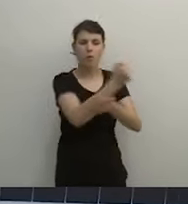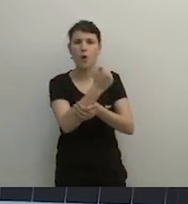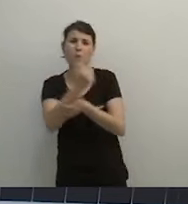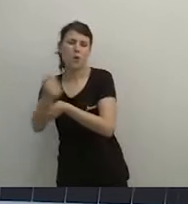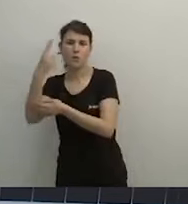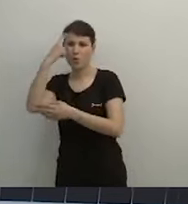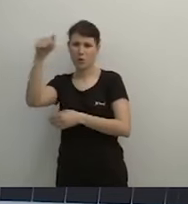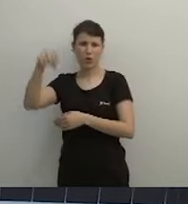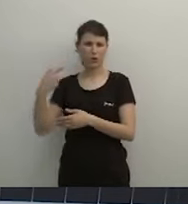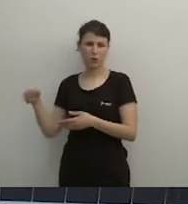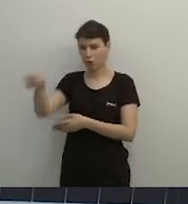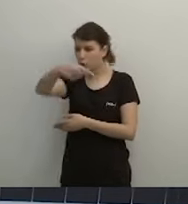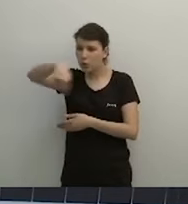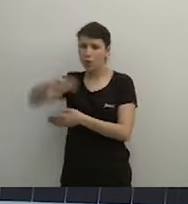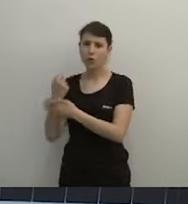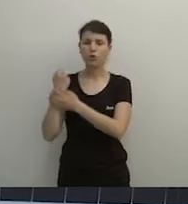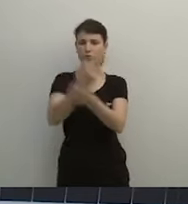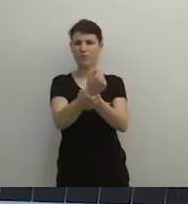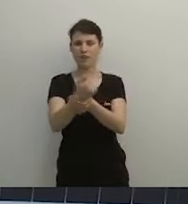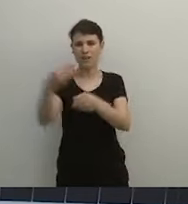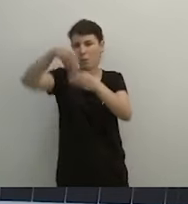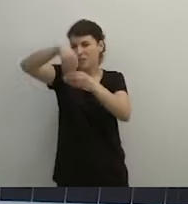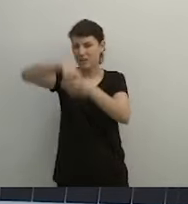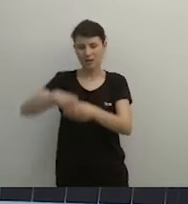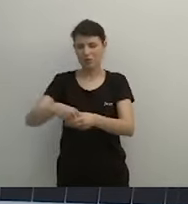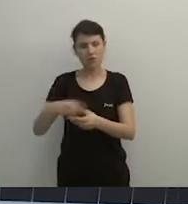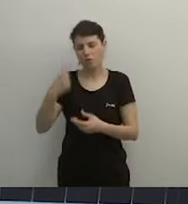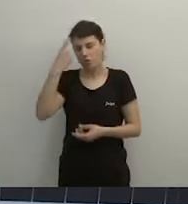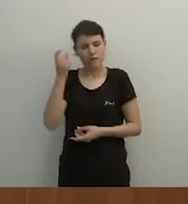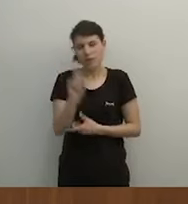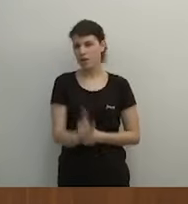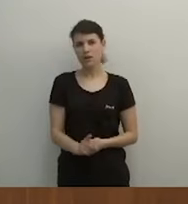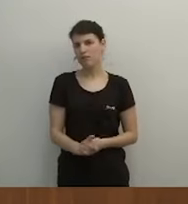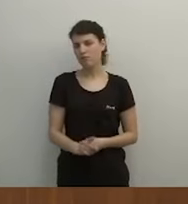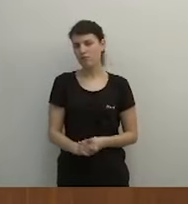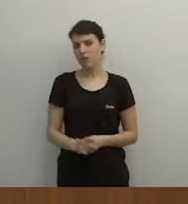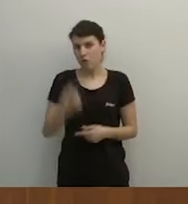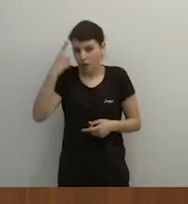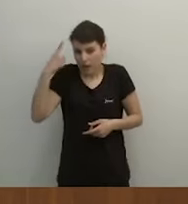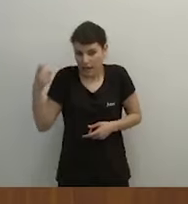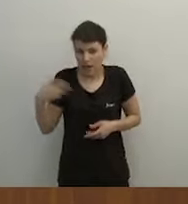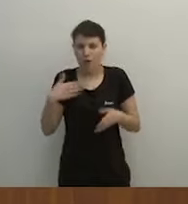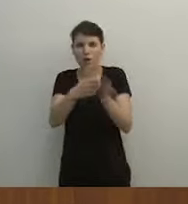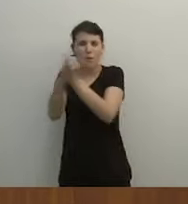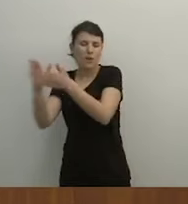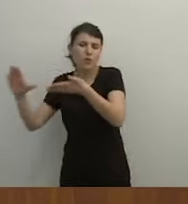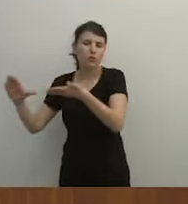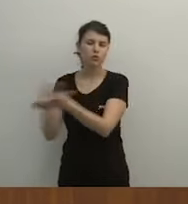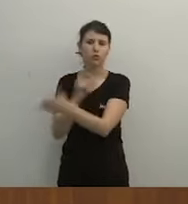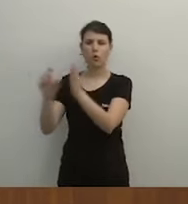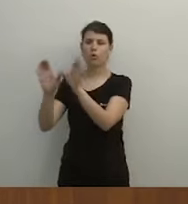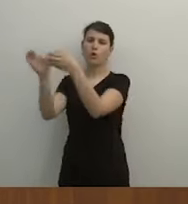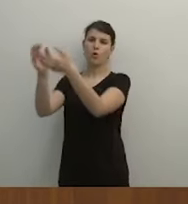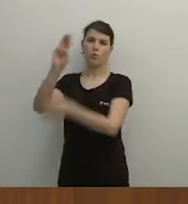impliquin en un informe, l'informe de la vergonya d'esta manera. No crec que ningú de vosaltres, a excepció dels senyors de la guerra, de los